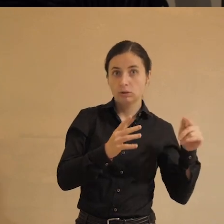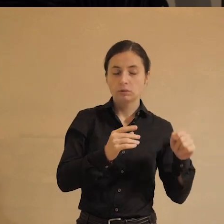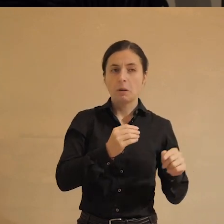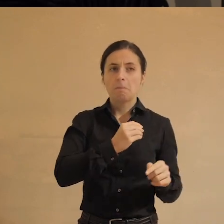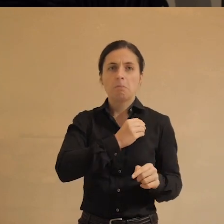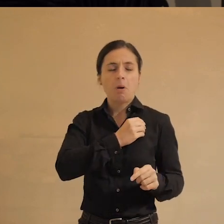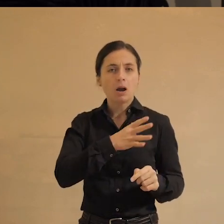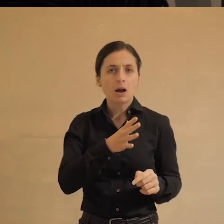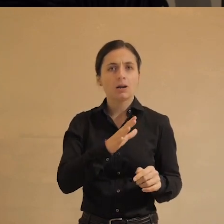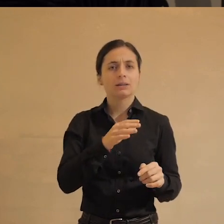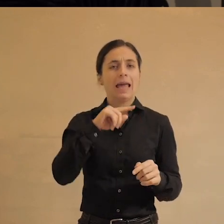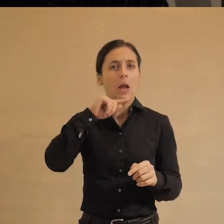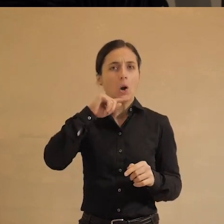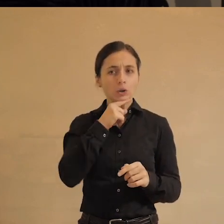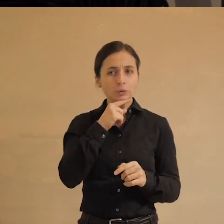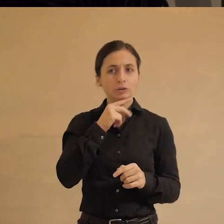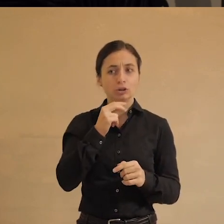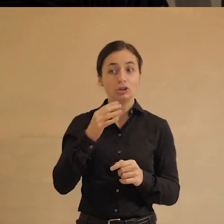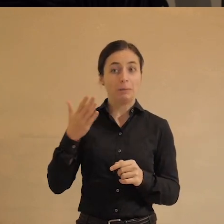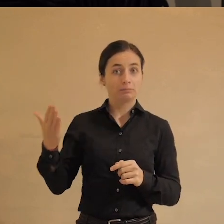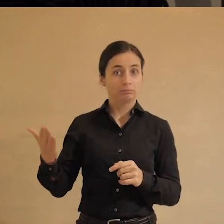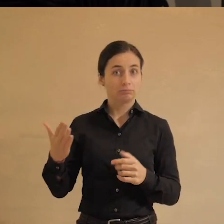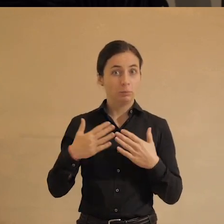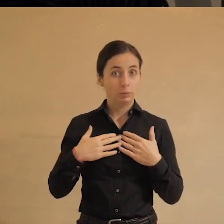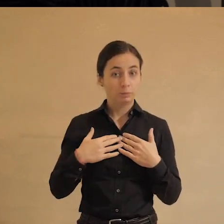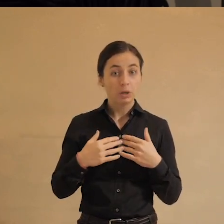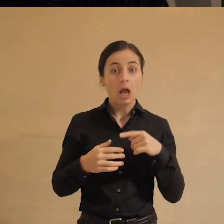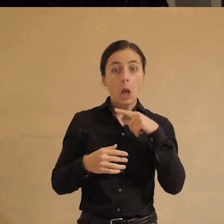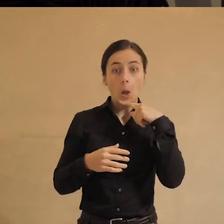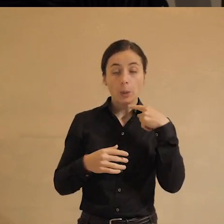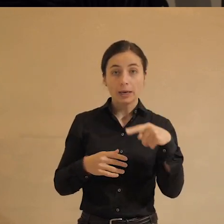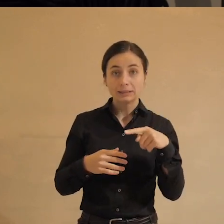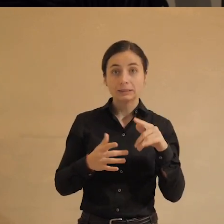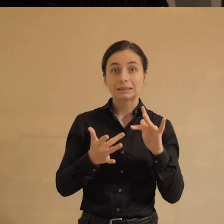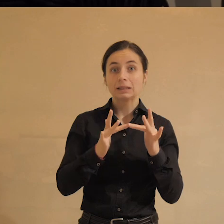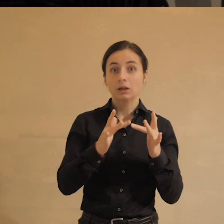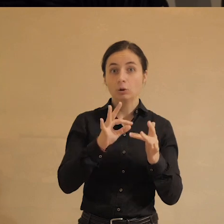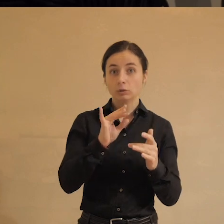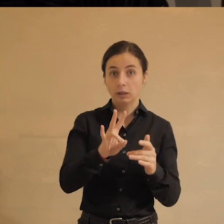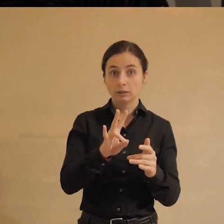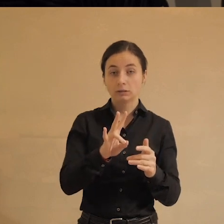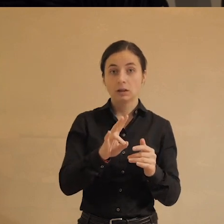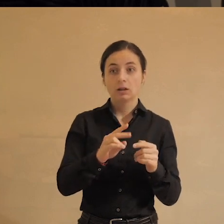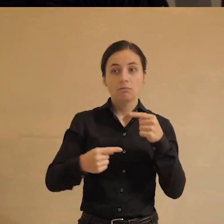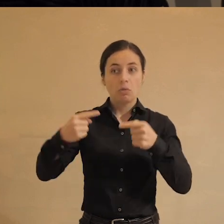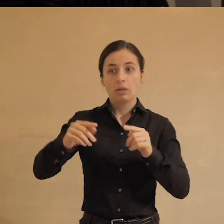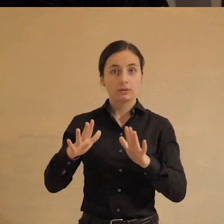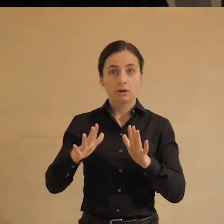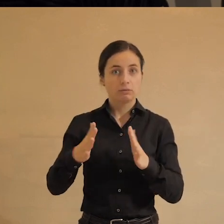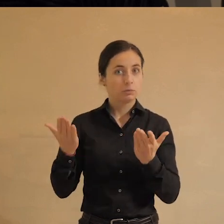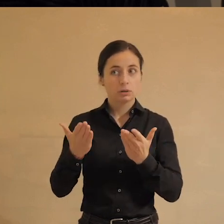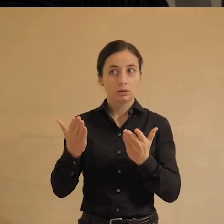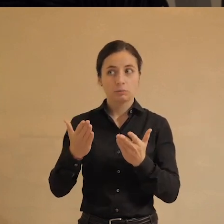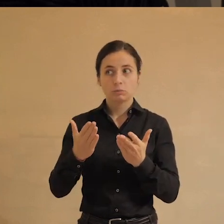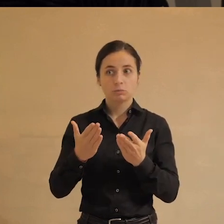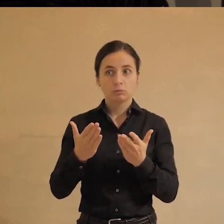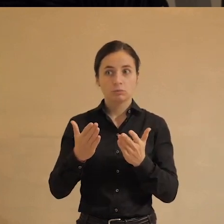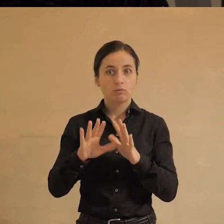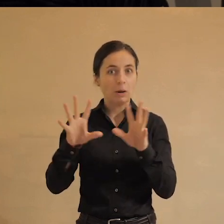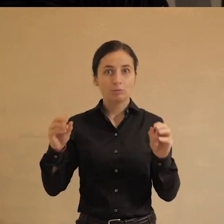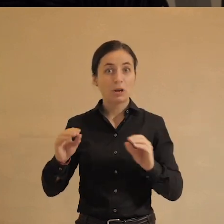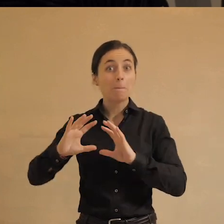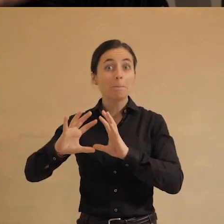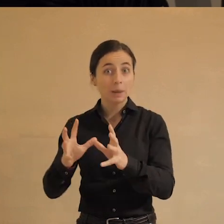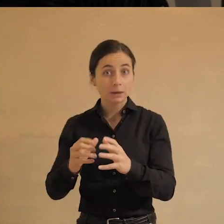богатые и экономически развитые, чем мы. Российский онлайн-бэнкинг не сравним, судя по всему, ни с каким, вообще ни в каком